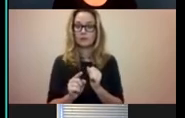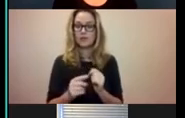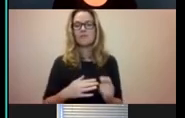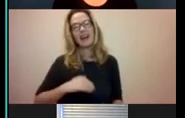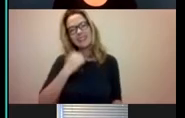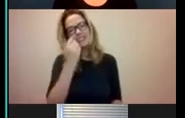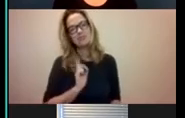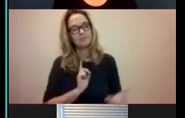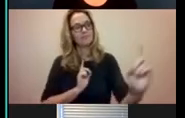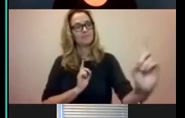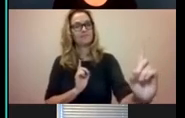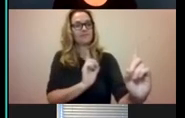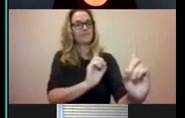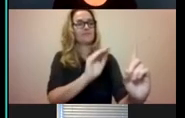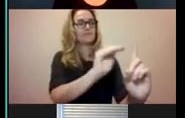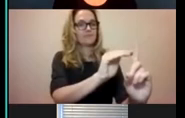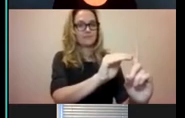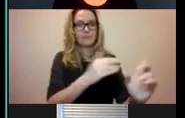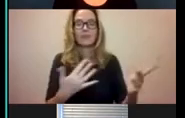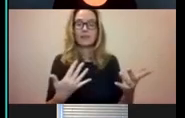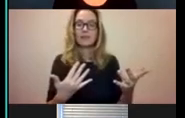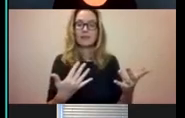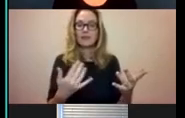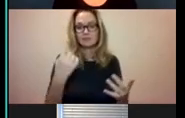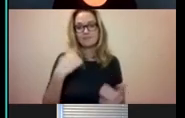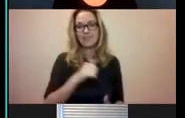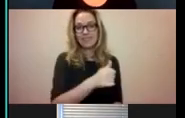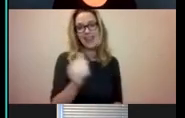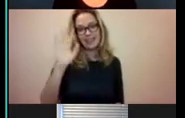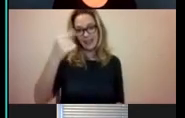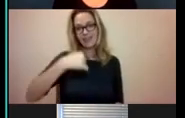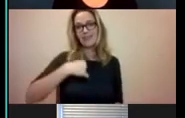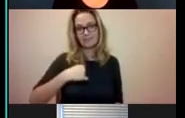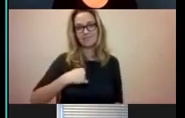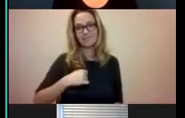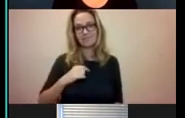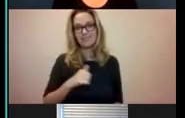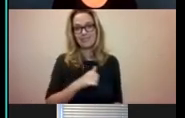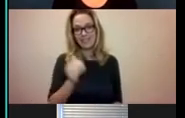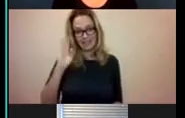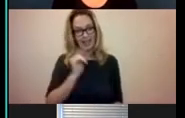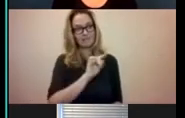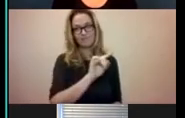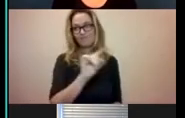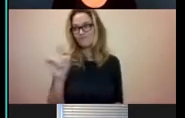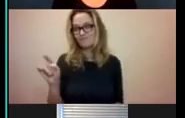Ja, iedereen kent John wel. En ik ken iedereen. één op één is het ook makkelijk. Ik kan natuurlijk